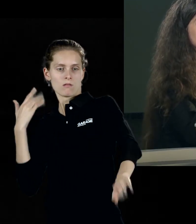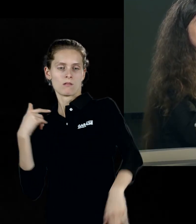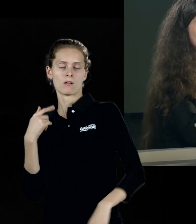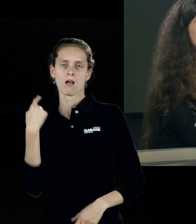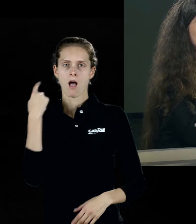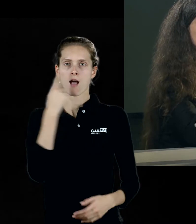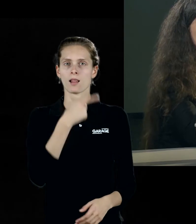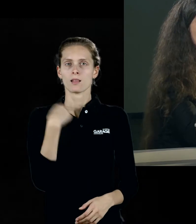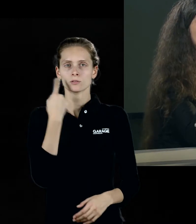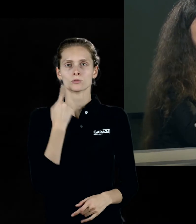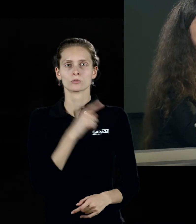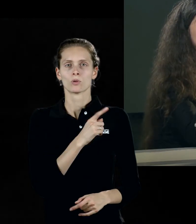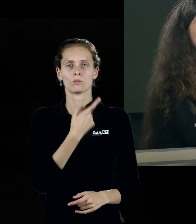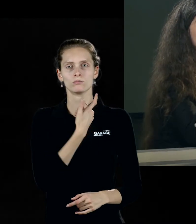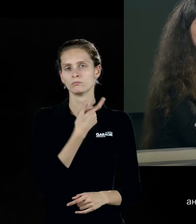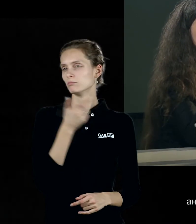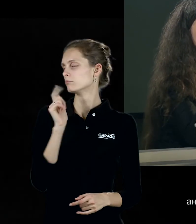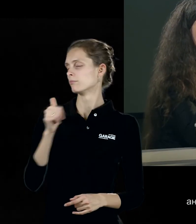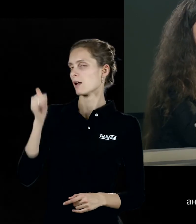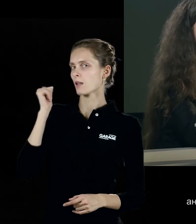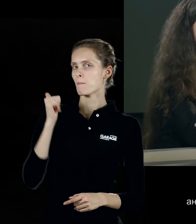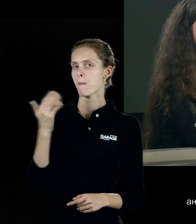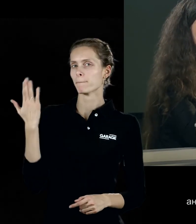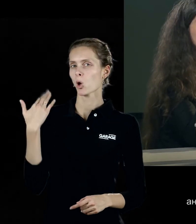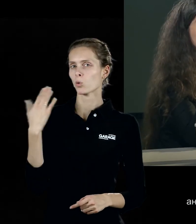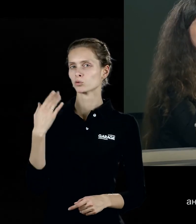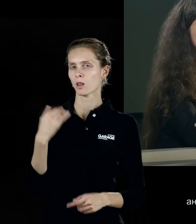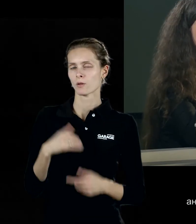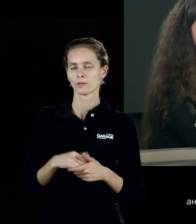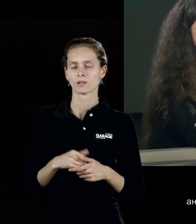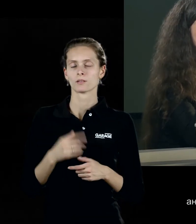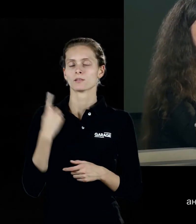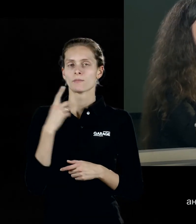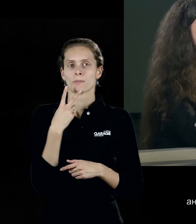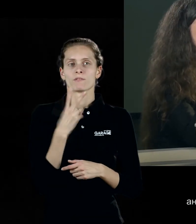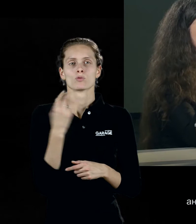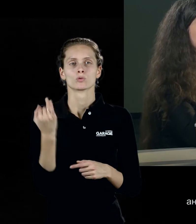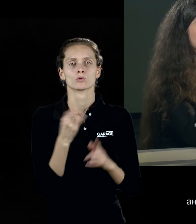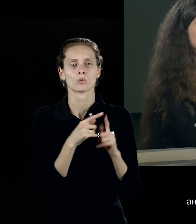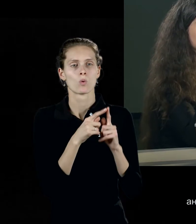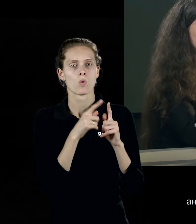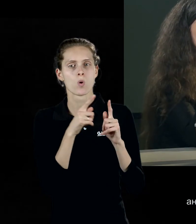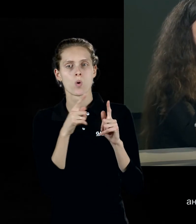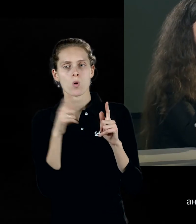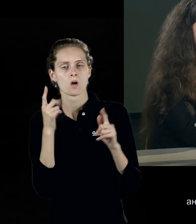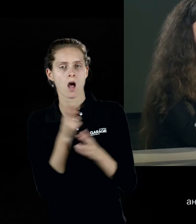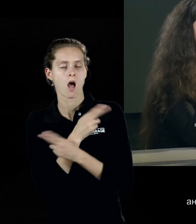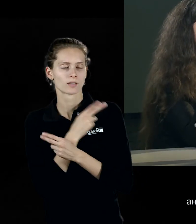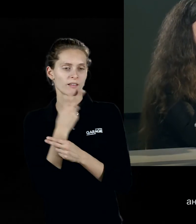лицо которого обращено в прошлое. И там, где мы видим историю, там, где мы видим цепь событий, этот ангел видит